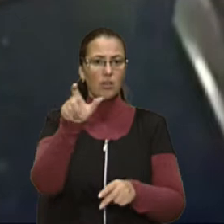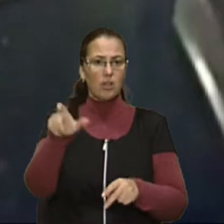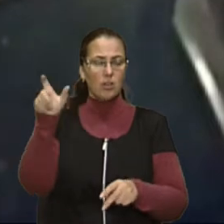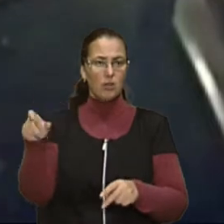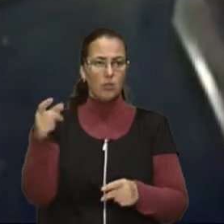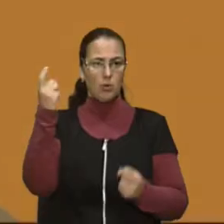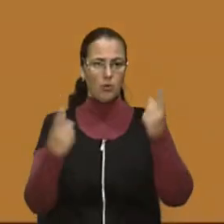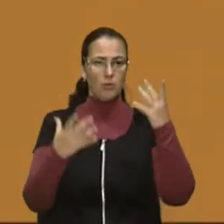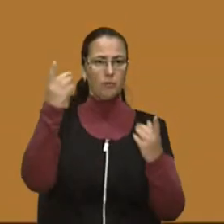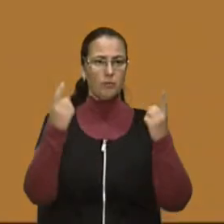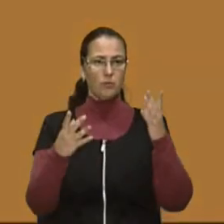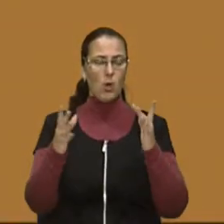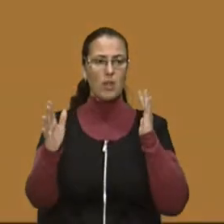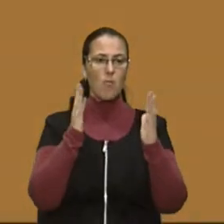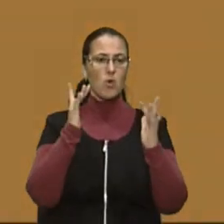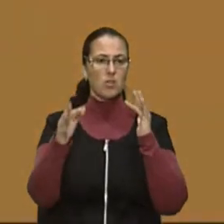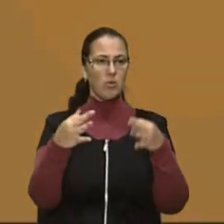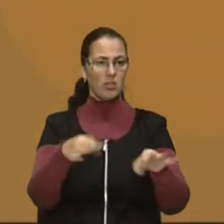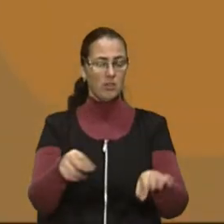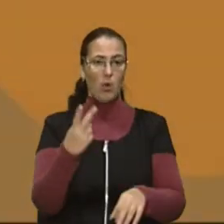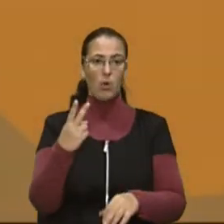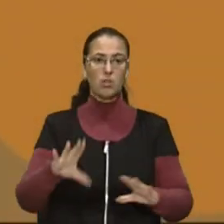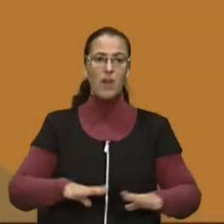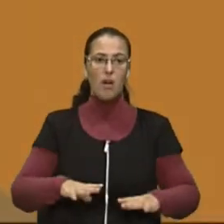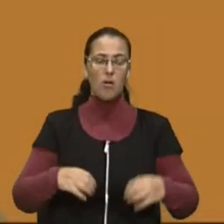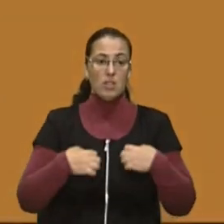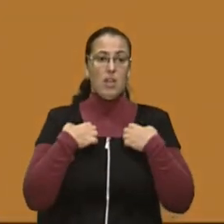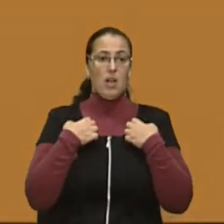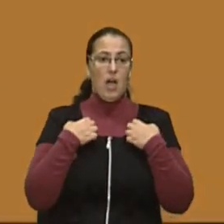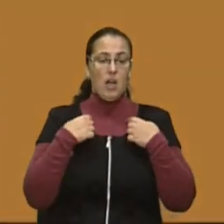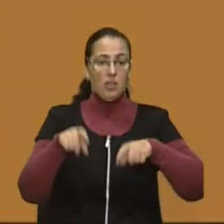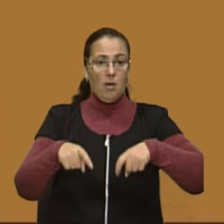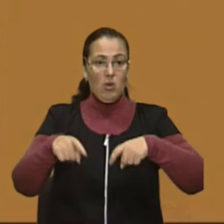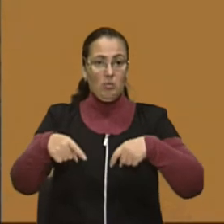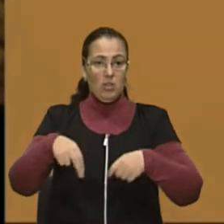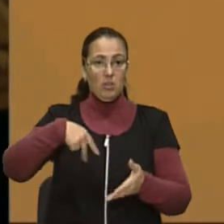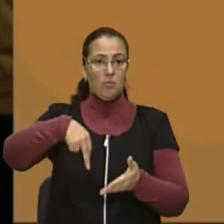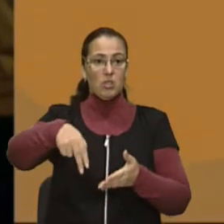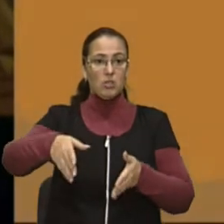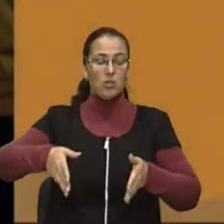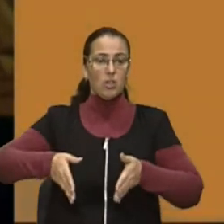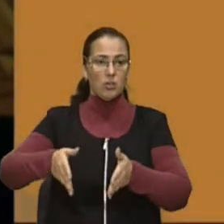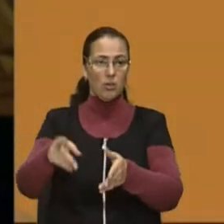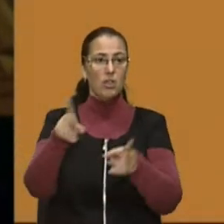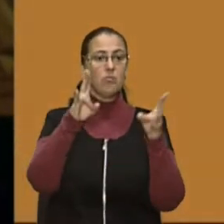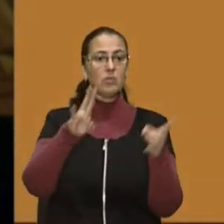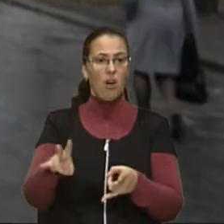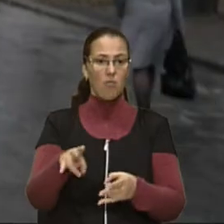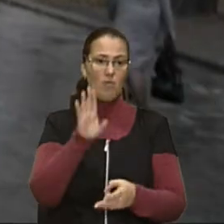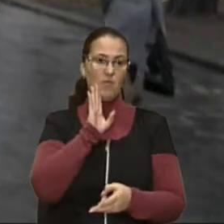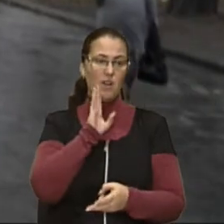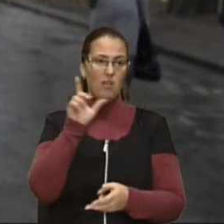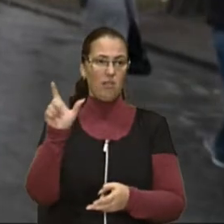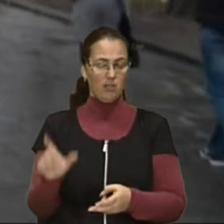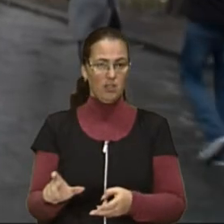проспекті Свободи. Від цього двоє коней злякалися і побігли на пішохідну алею. Там вони травмували дівчину. Юрій